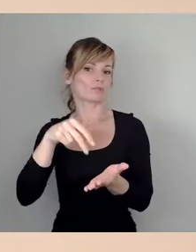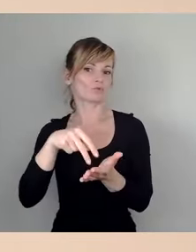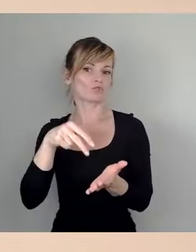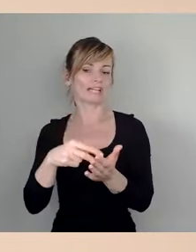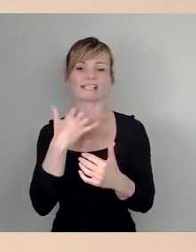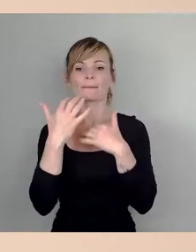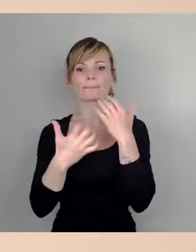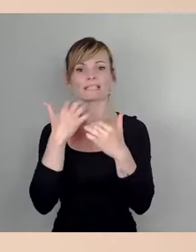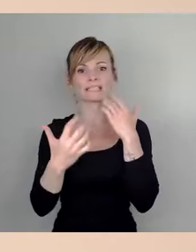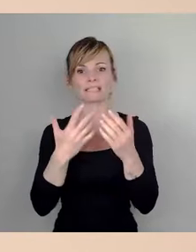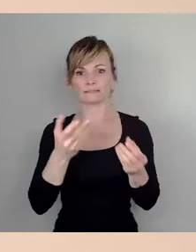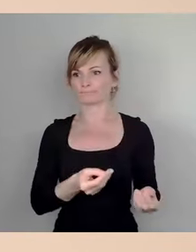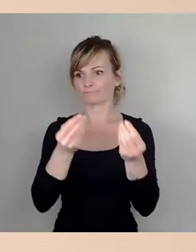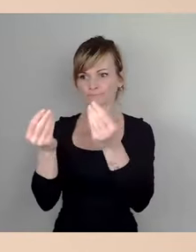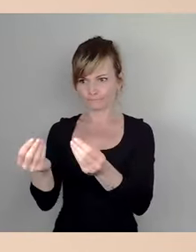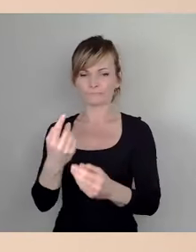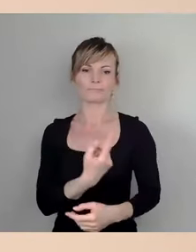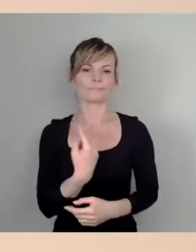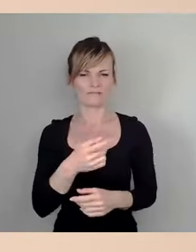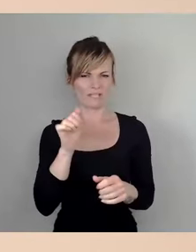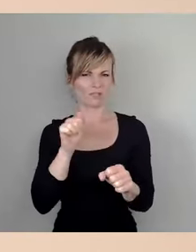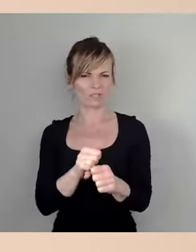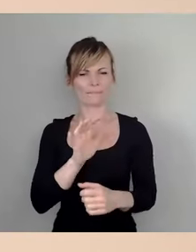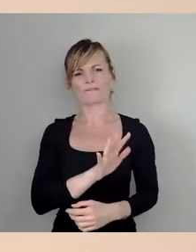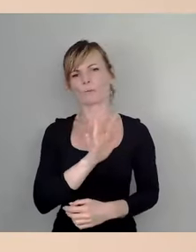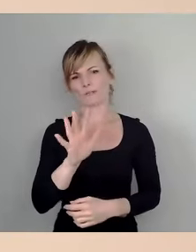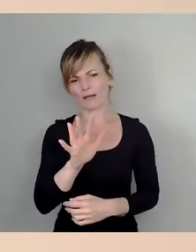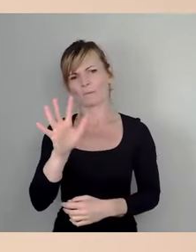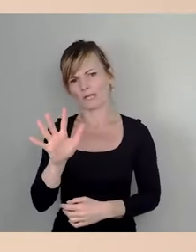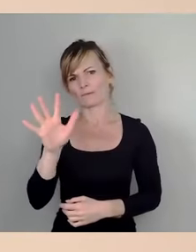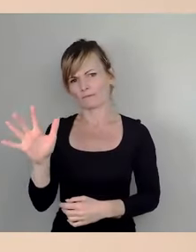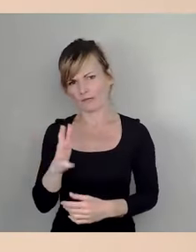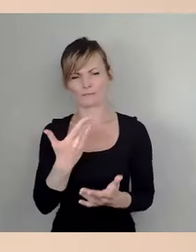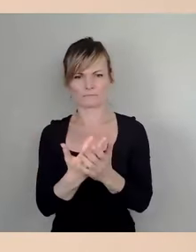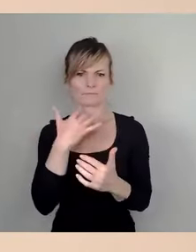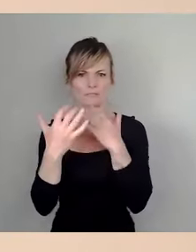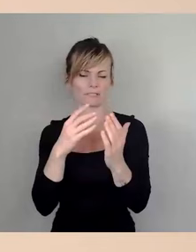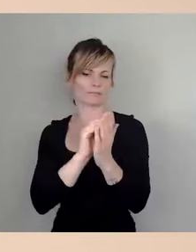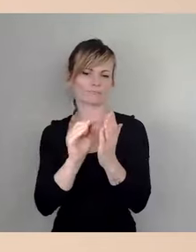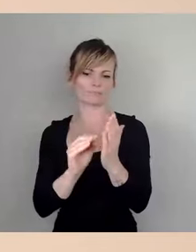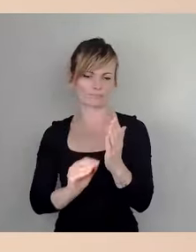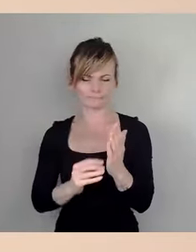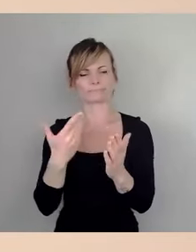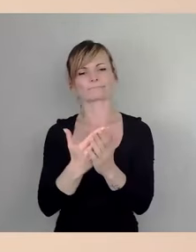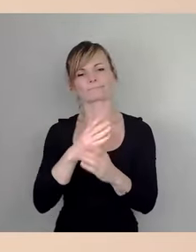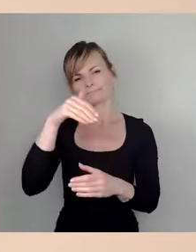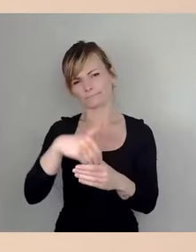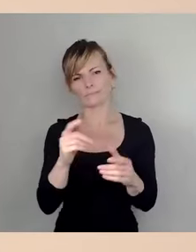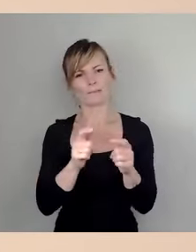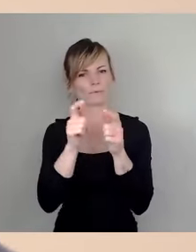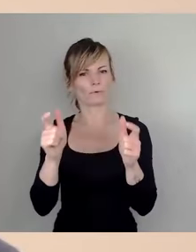Jahre fertigen. Und dort wird auch zu dem Zustand der Dresdner Brücken ausführlich unterrichtet, ergänzt zu den Informationen,